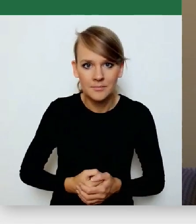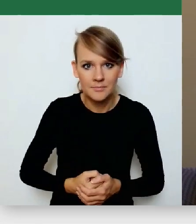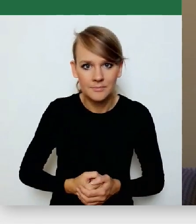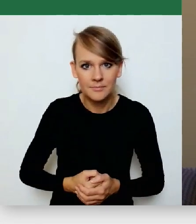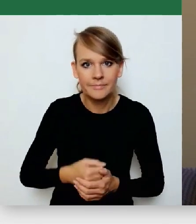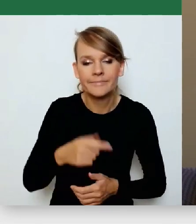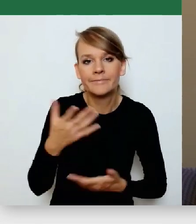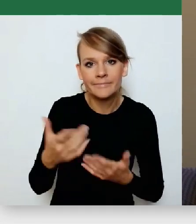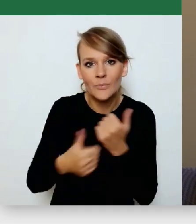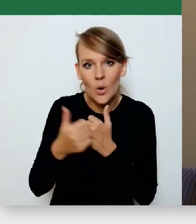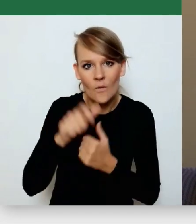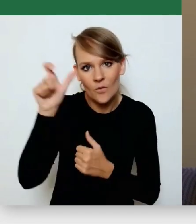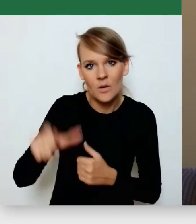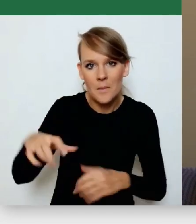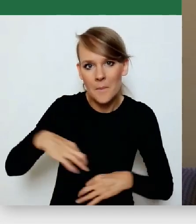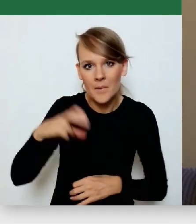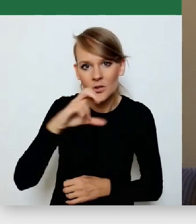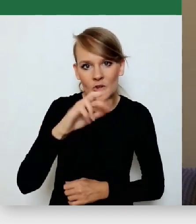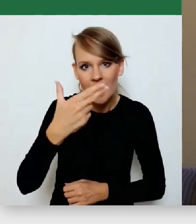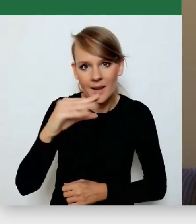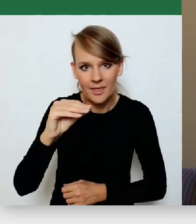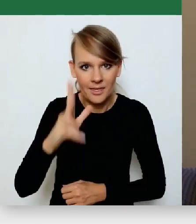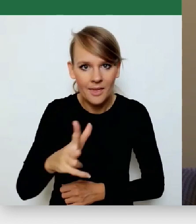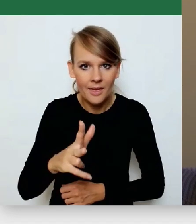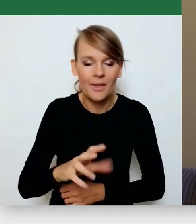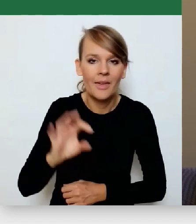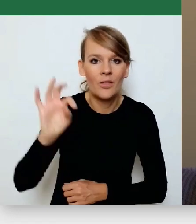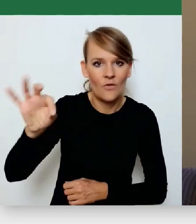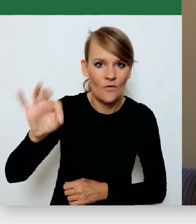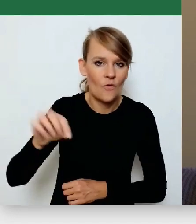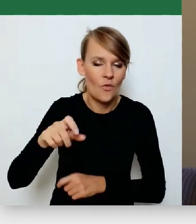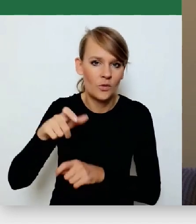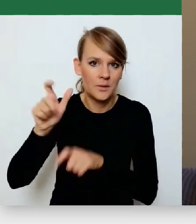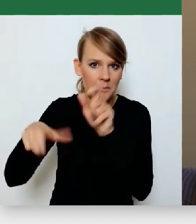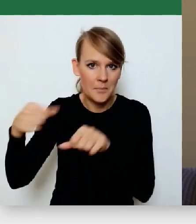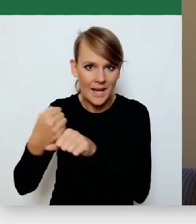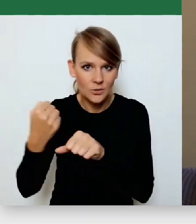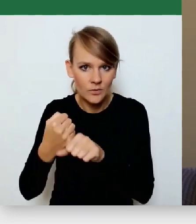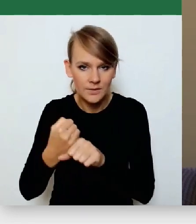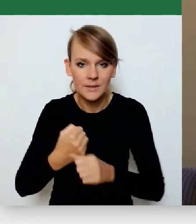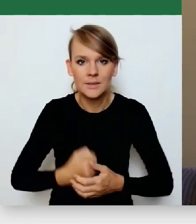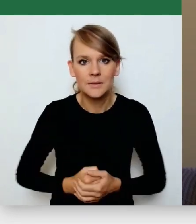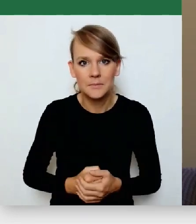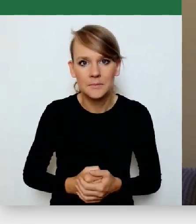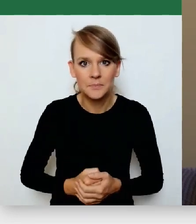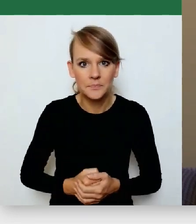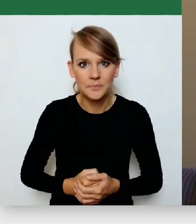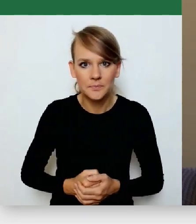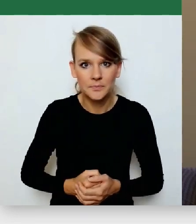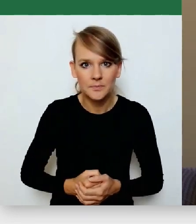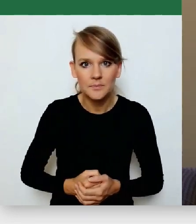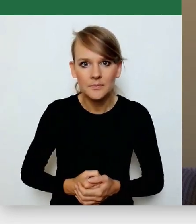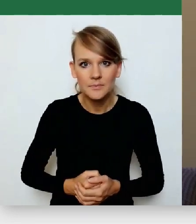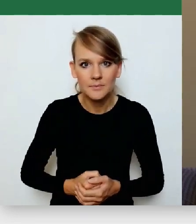Czarnka i przez jego ekipę, gdzie ewidentnie, po może mieliśmy niejednokrotnie